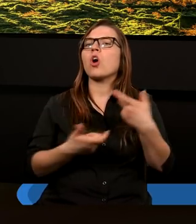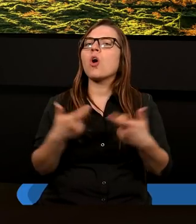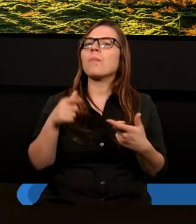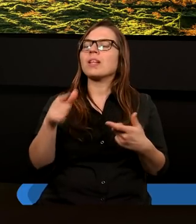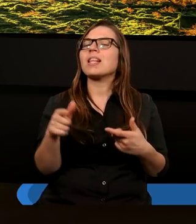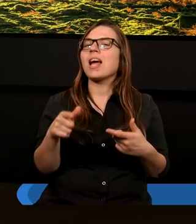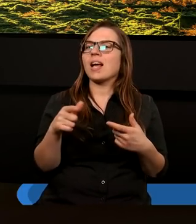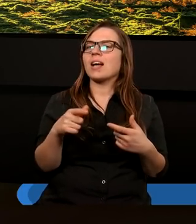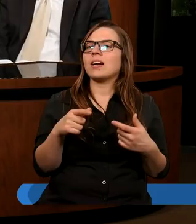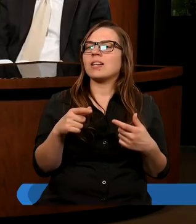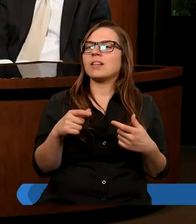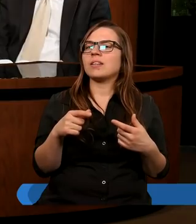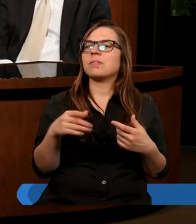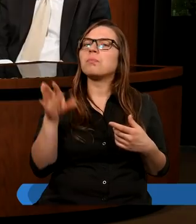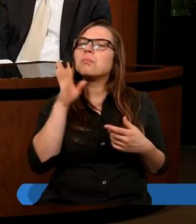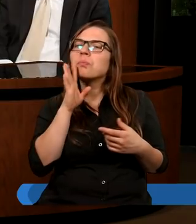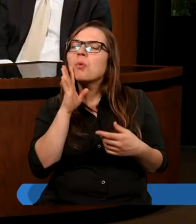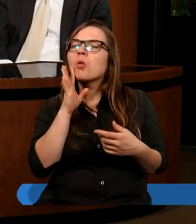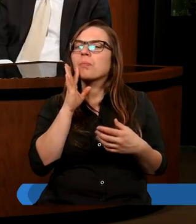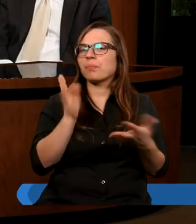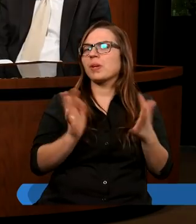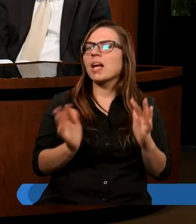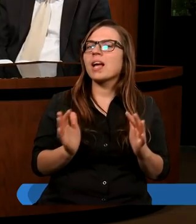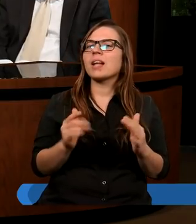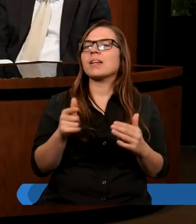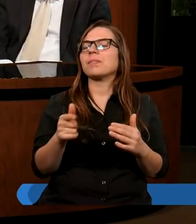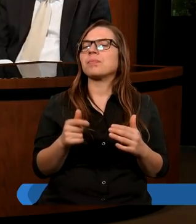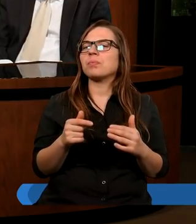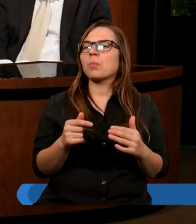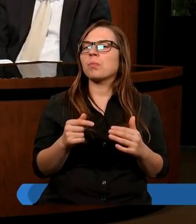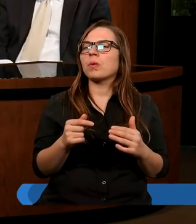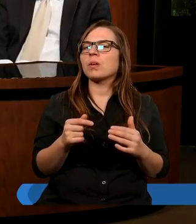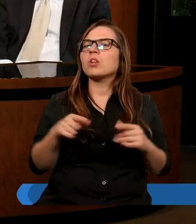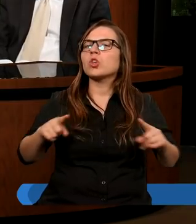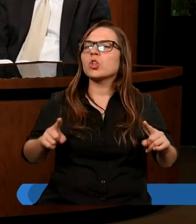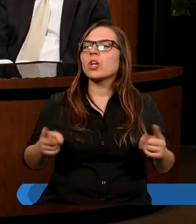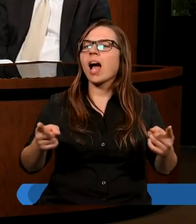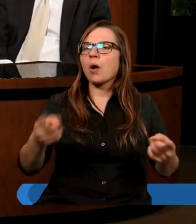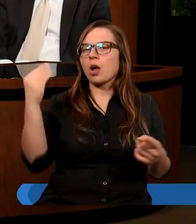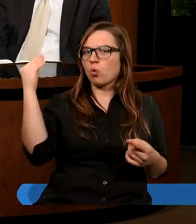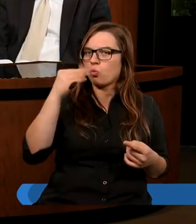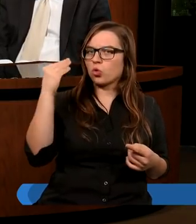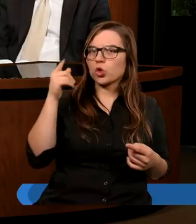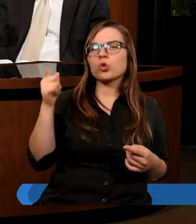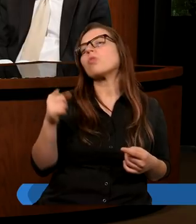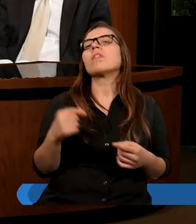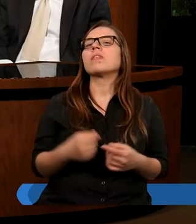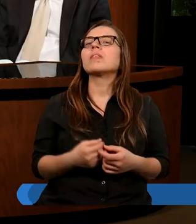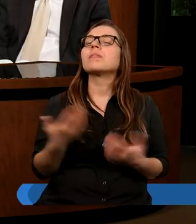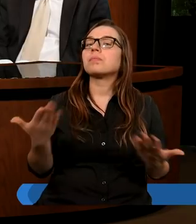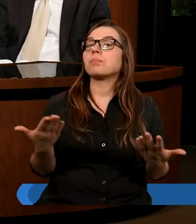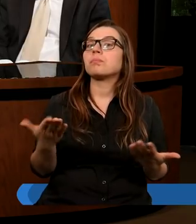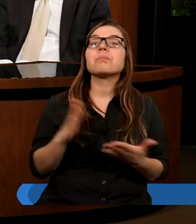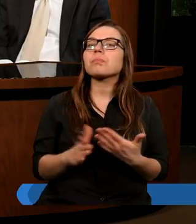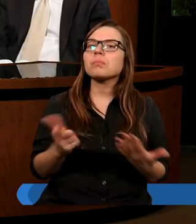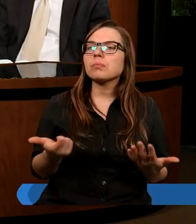wykonywać to za tych podobno niezbyt wiernych w tym działaniu uczniów. I po